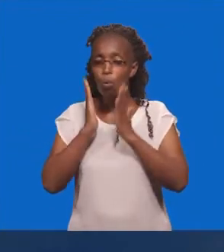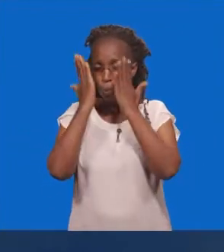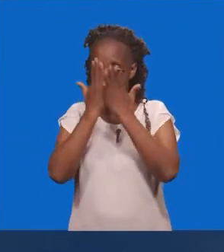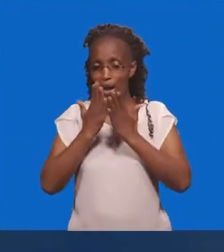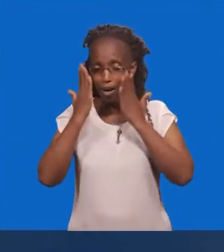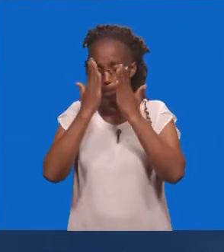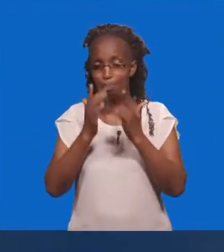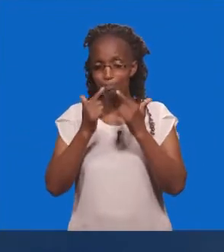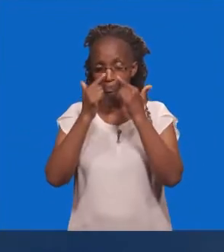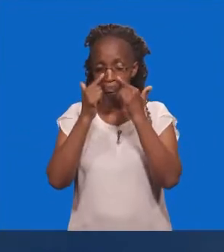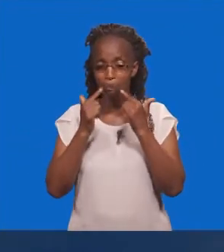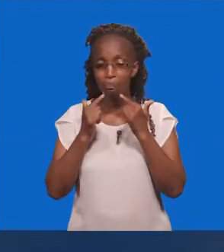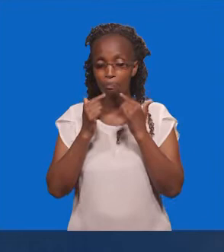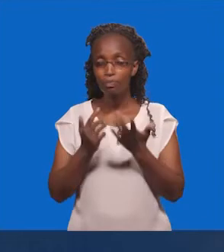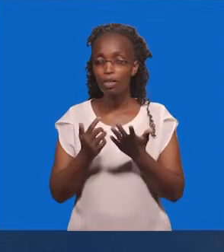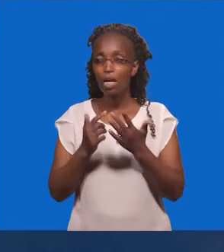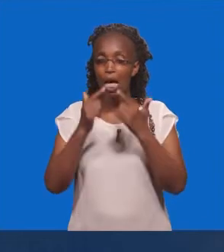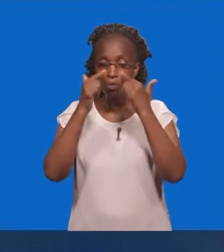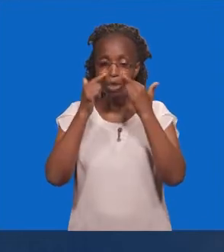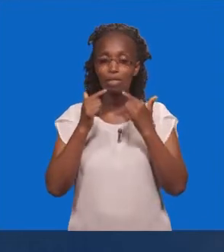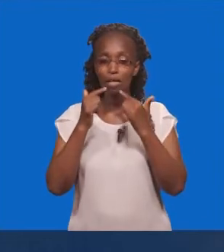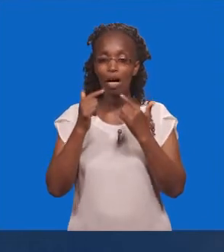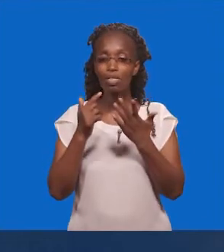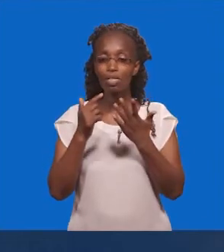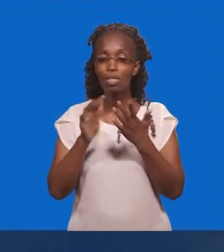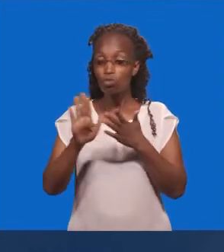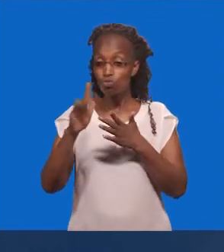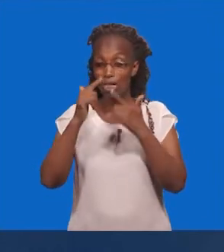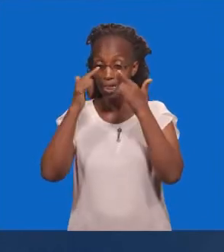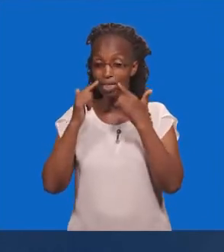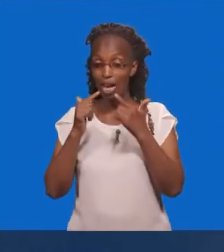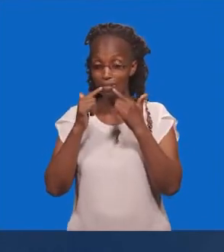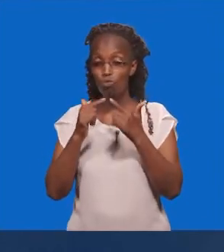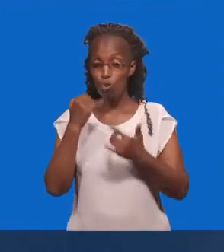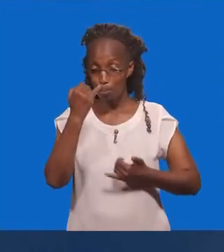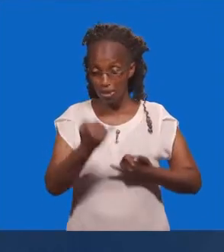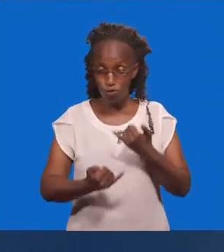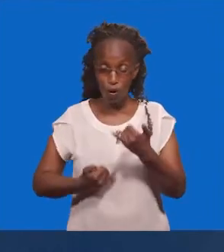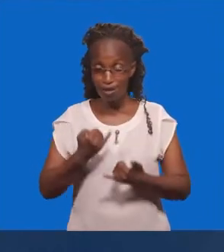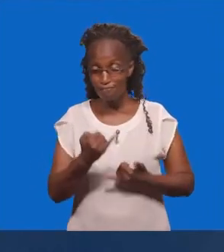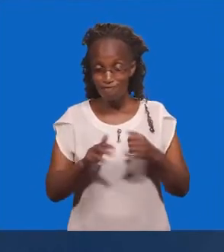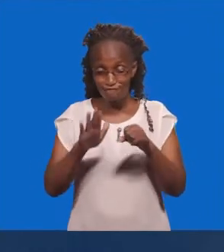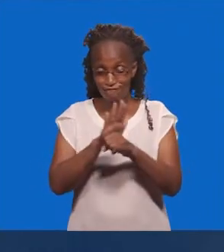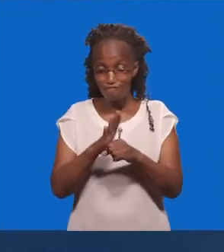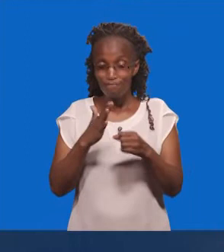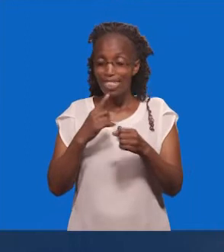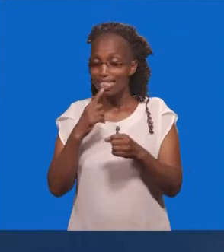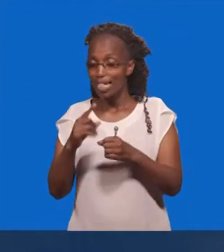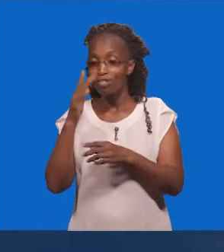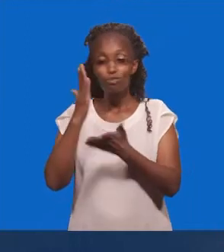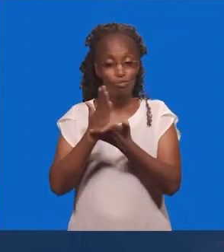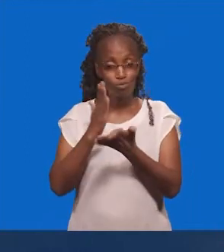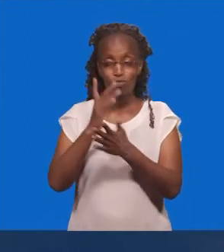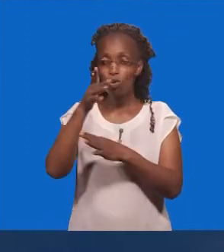Yale Utaku Unalia Ni Yale Yafura Ni Yale Ya Kusema Nikweli Bwana Ametenda